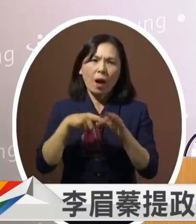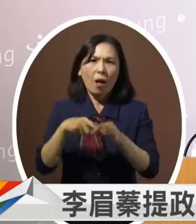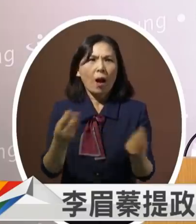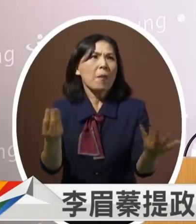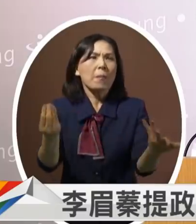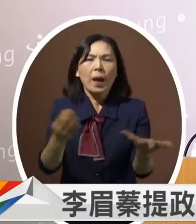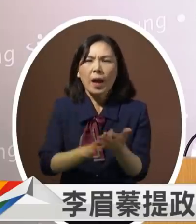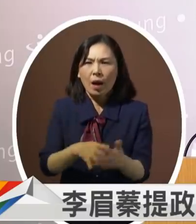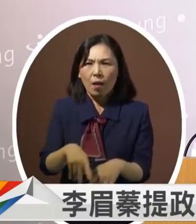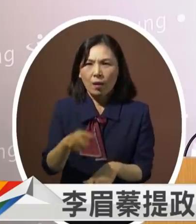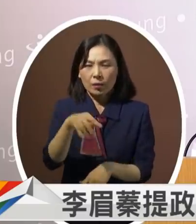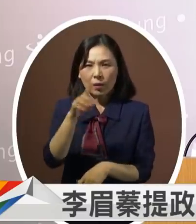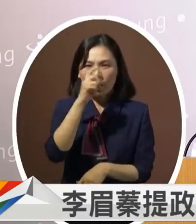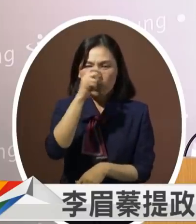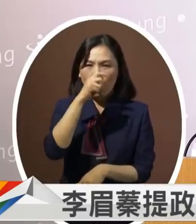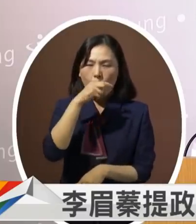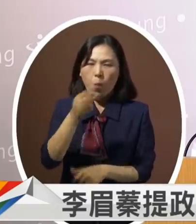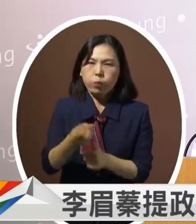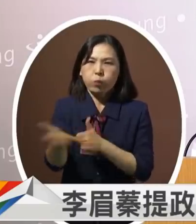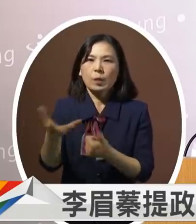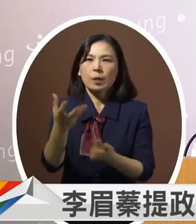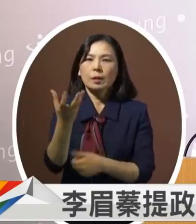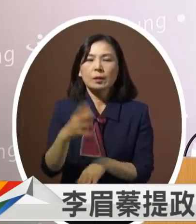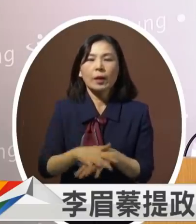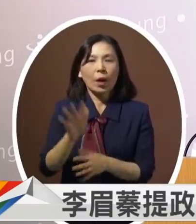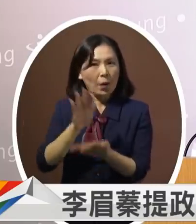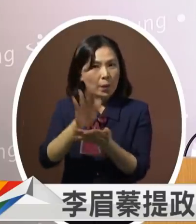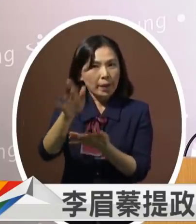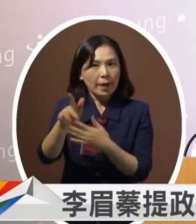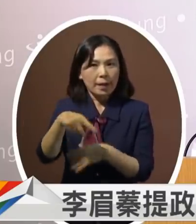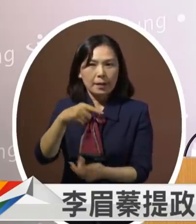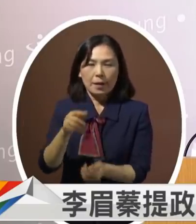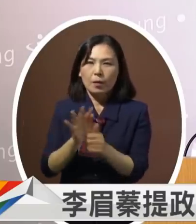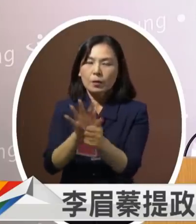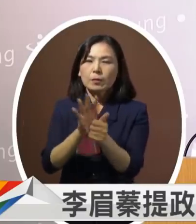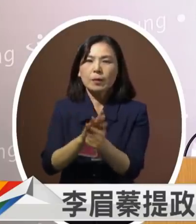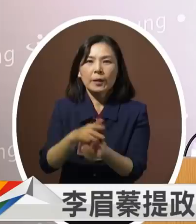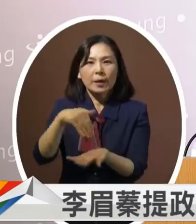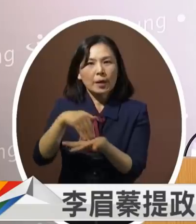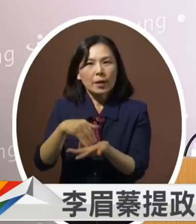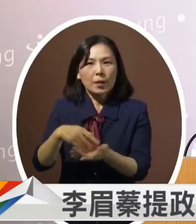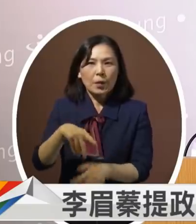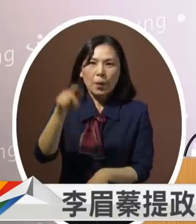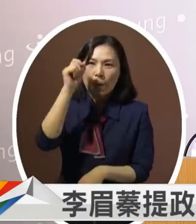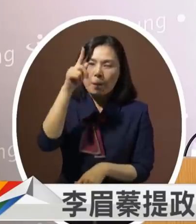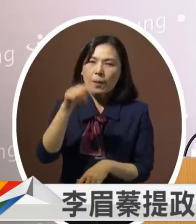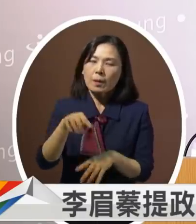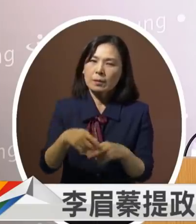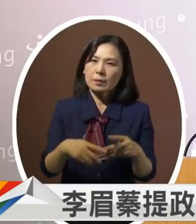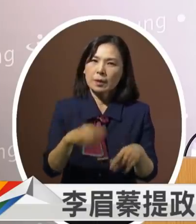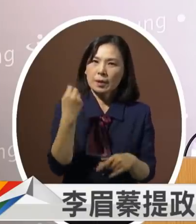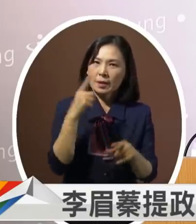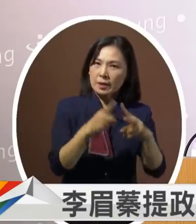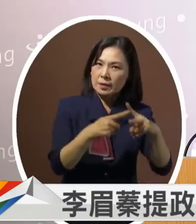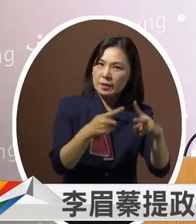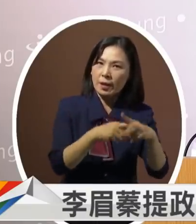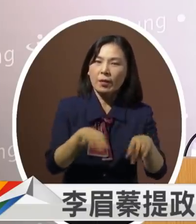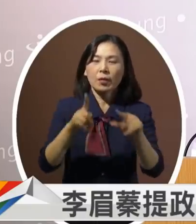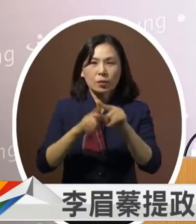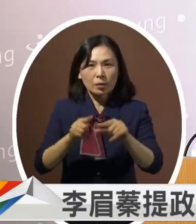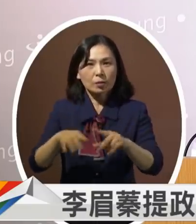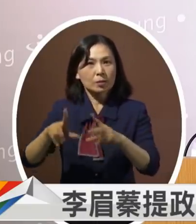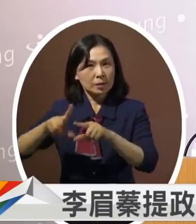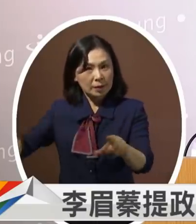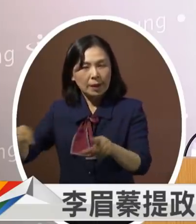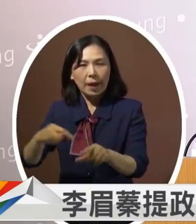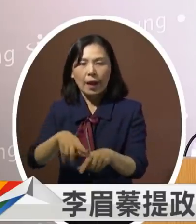多未来我们要推动软建设多赚智慧财小型自媒基地 中型新创基地以及大型软